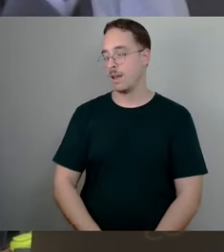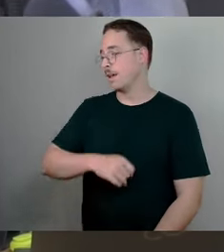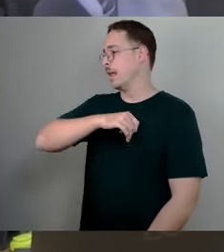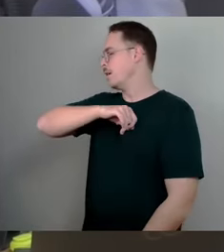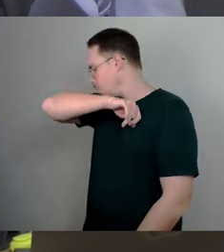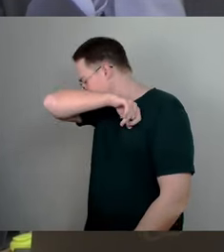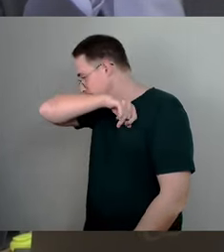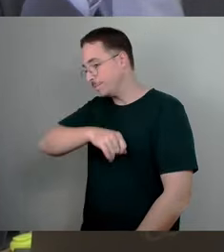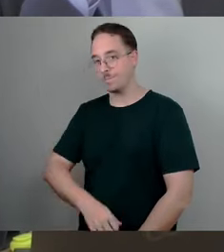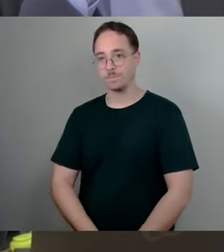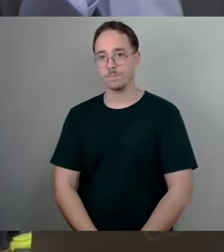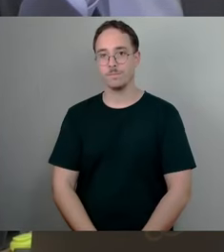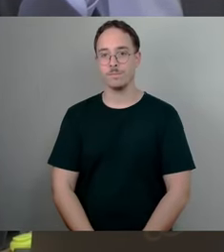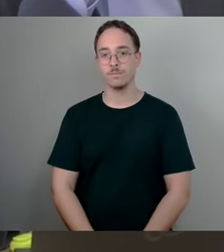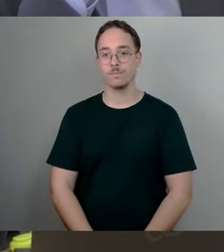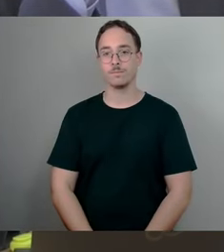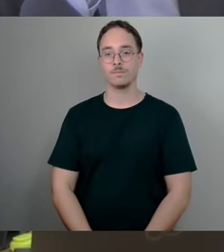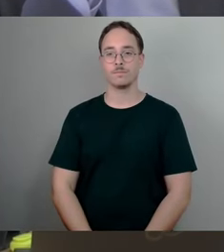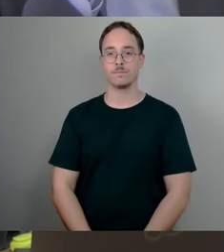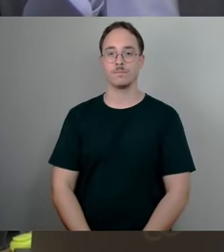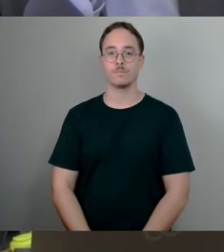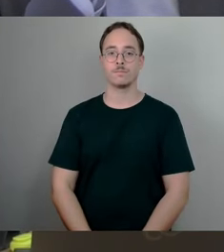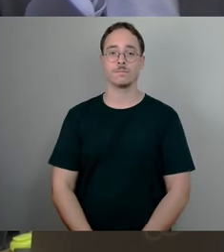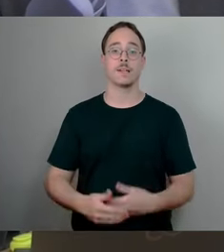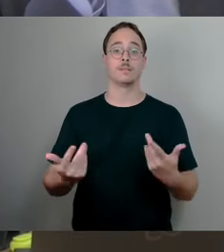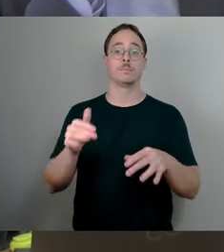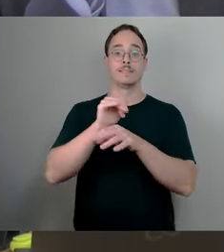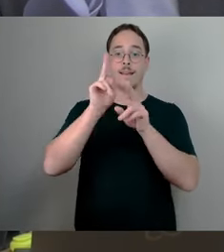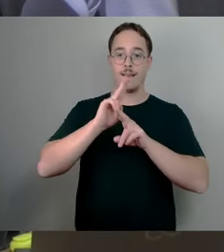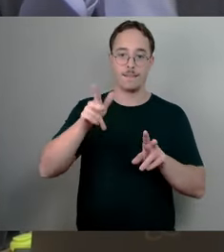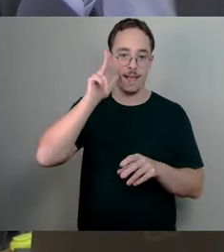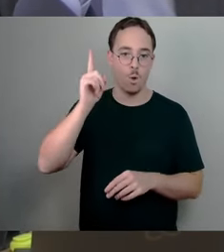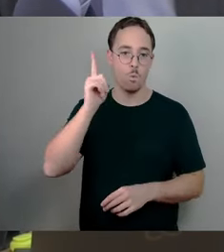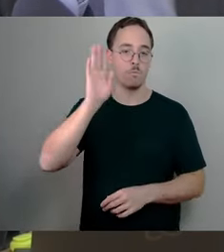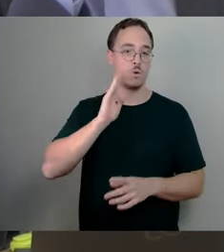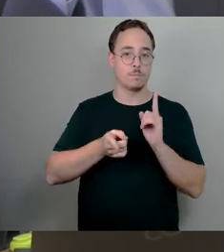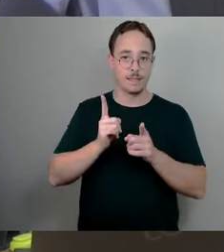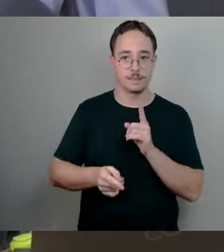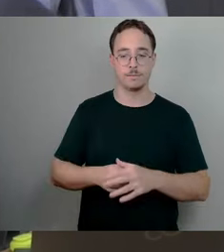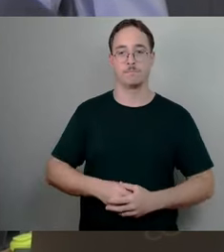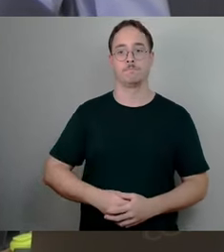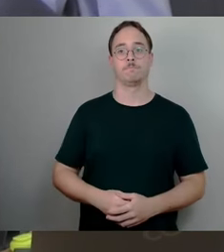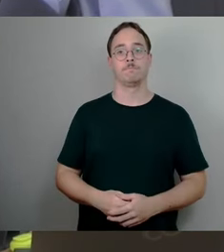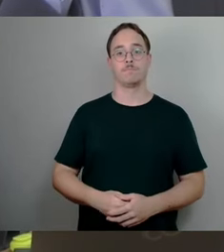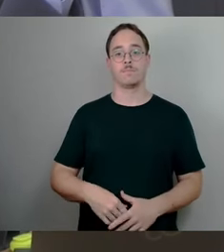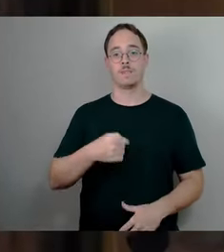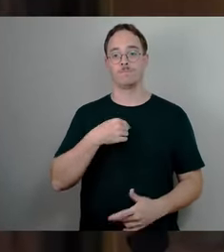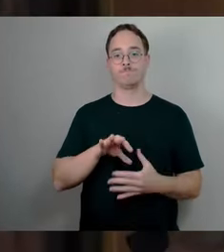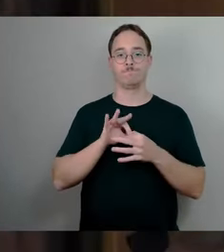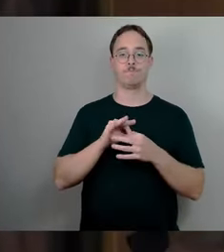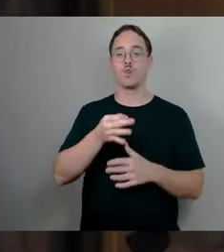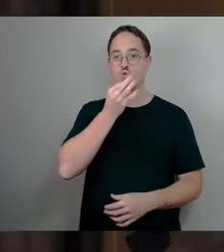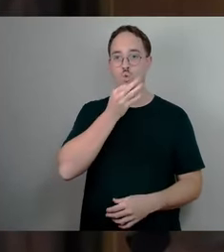Sehr geehrter Herr Oberbürgermeister, ich möchte mich dem Thema Jugendhilfe nochmal